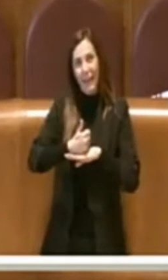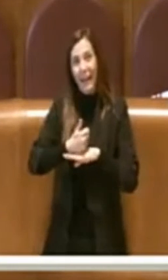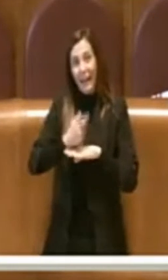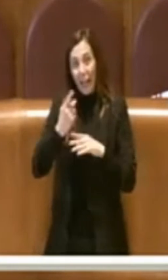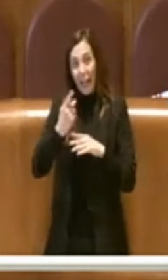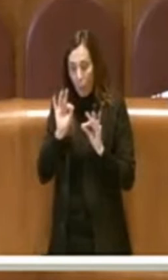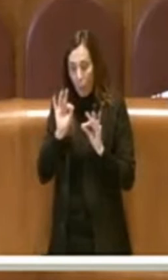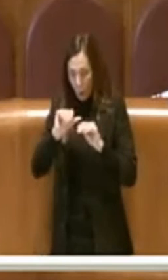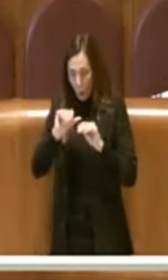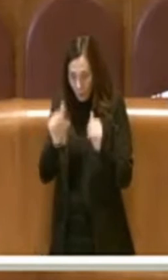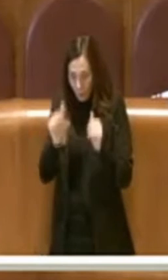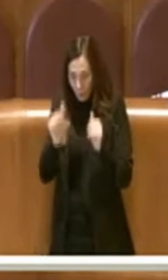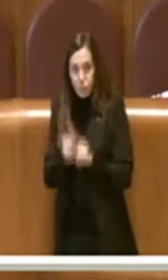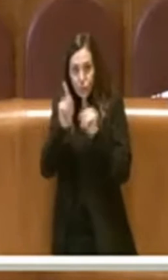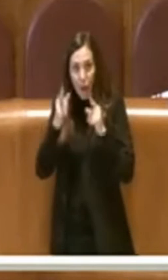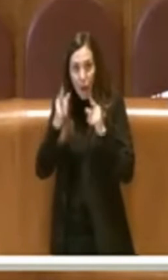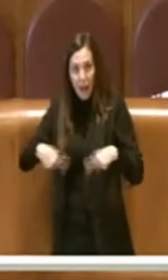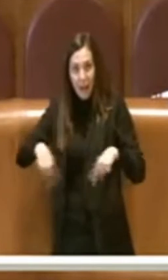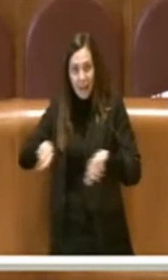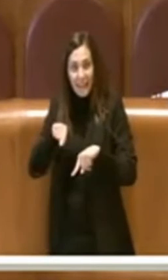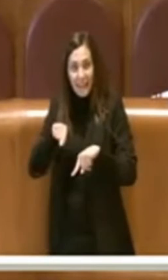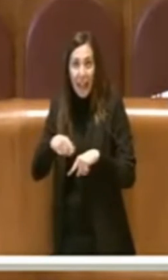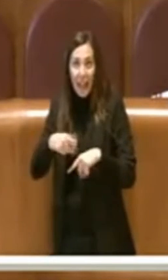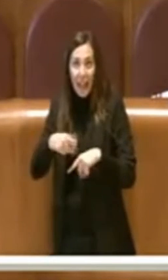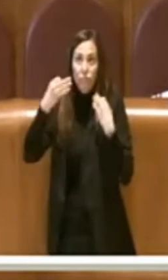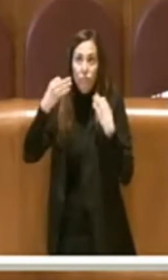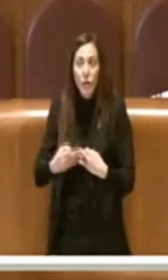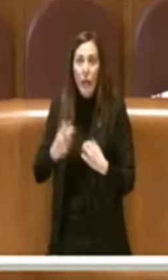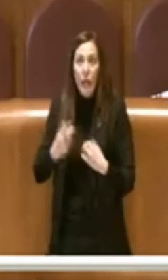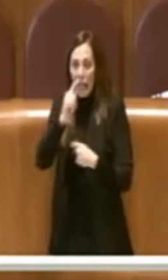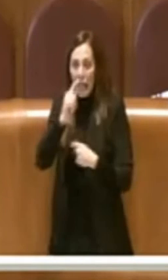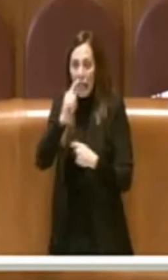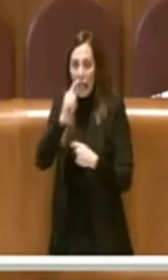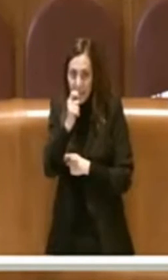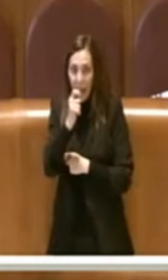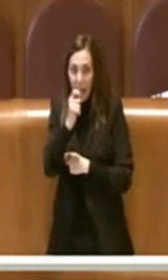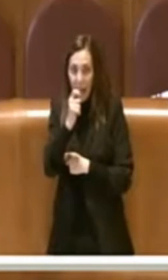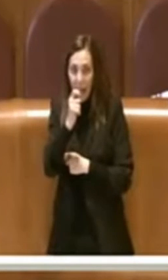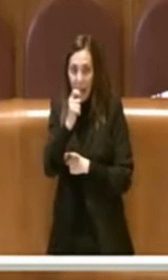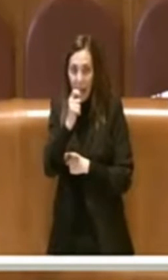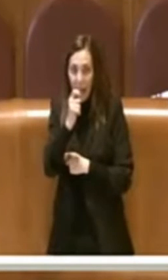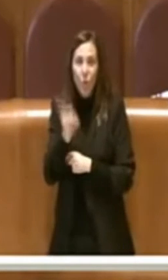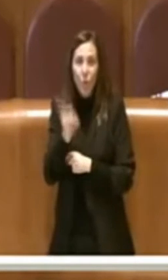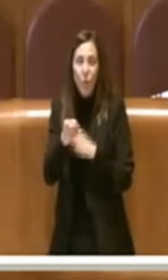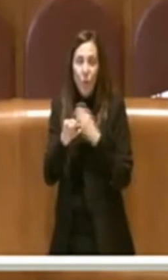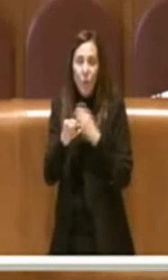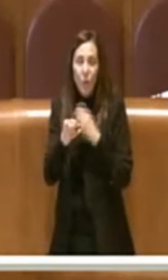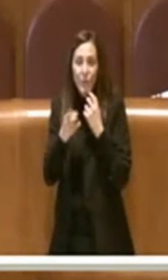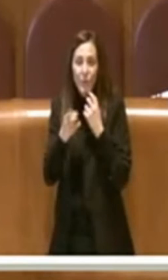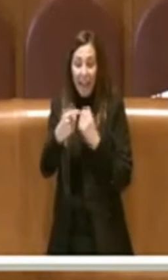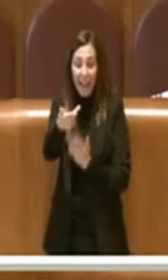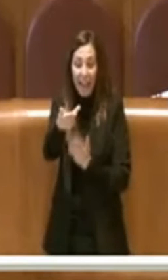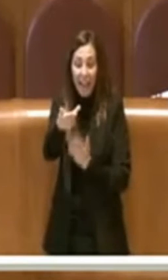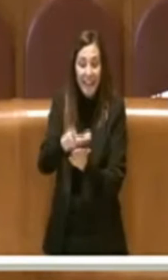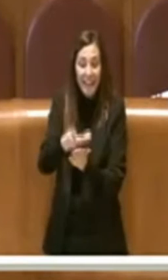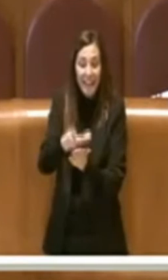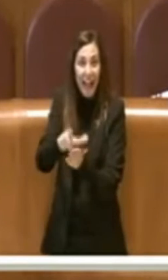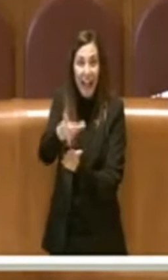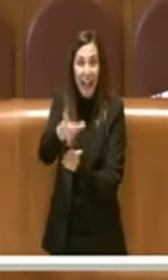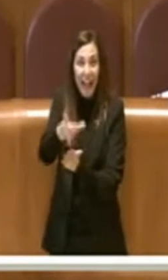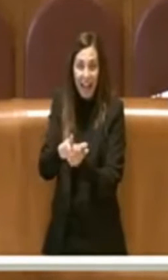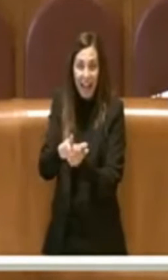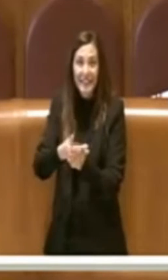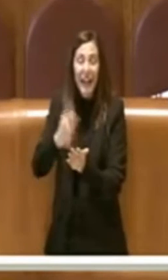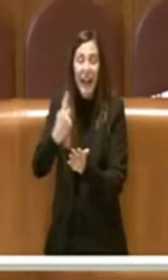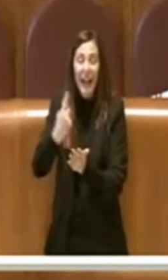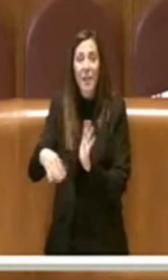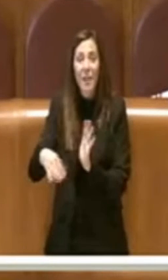capitolina di doversi quindi poi determinare rispetto a quelle che sono le istanze ma in particolare al